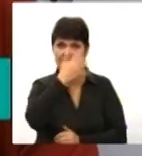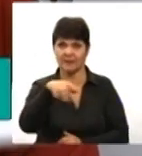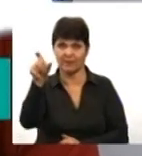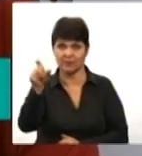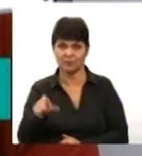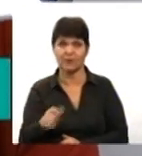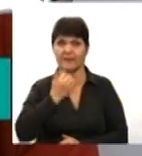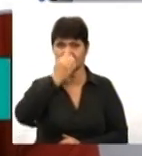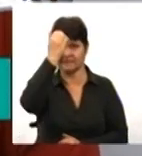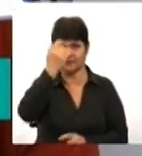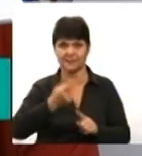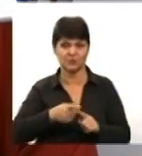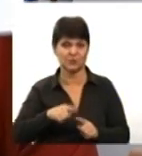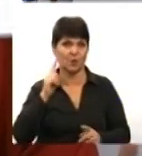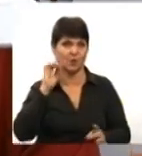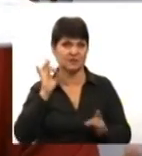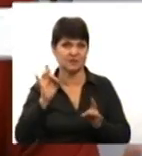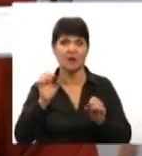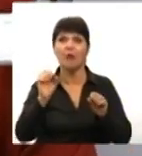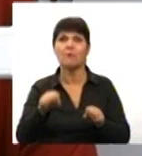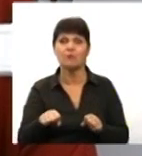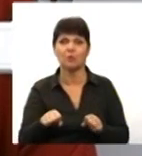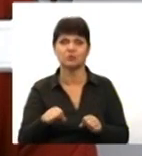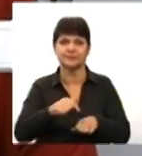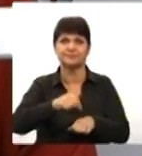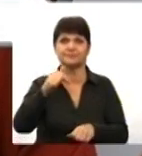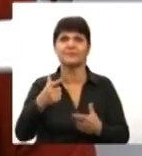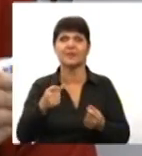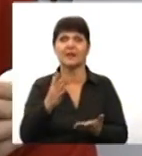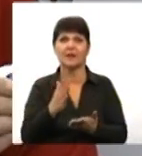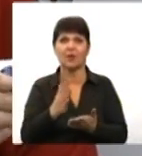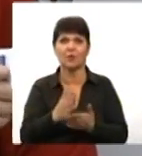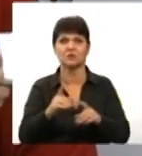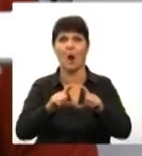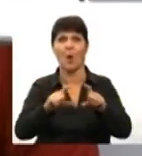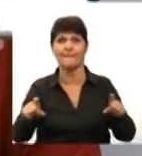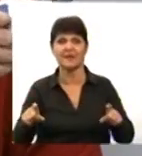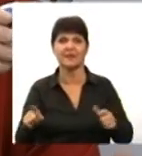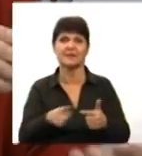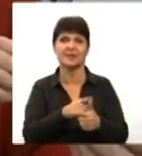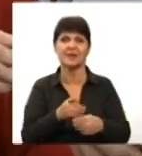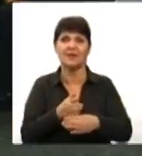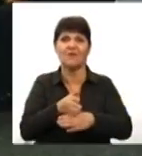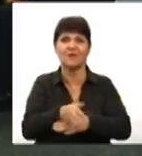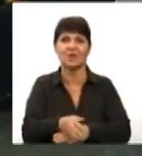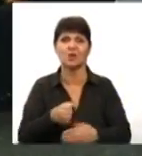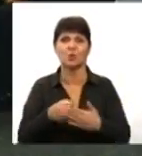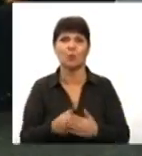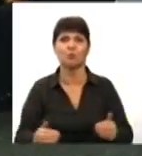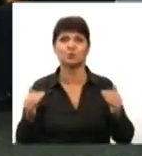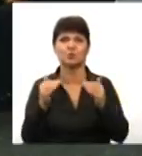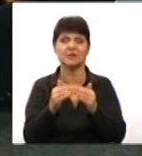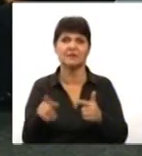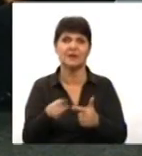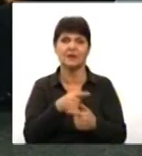цьому сигналу можна з'ясувати, де знаходиться певний об'єкт інфраструктури, чи то вхід до будівлі, чи то якийсь інший об'єкт, який